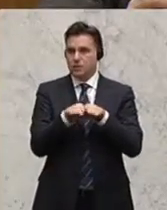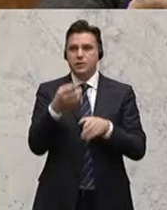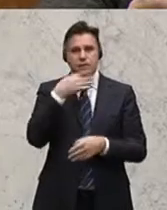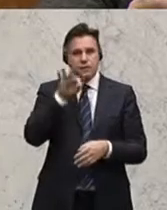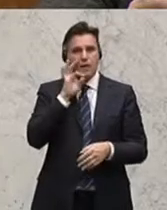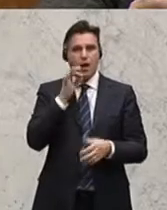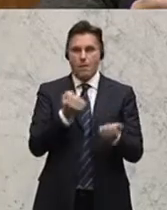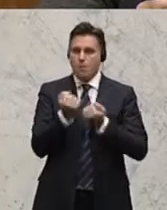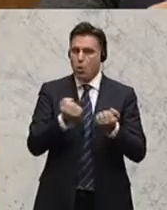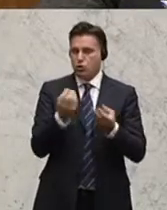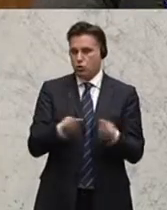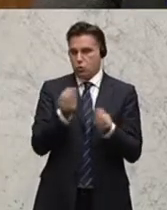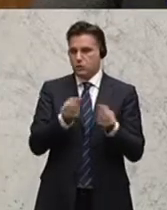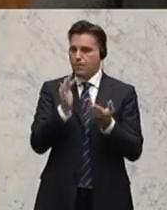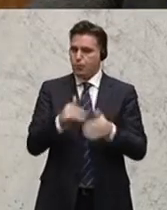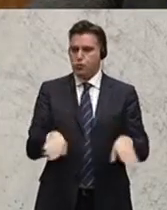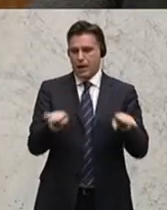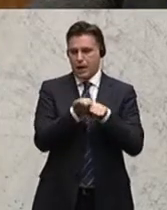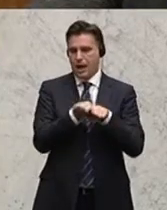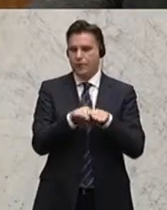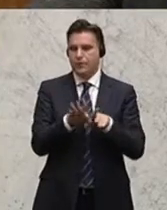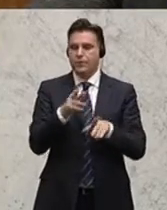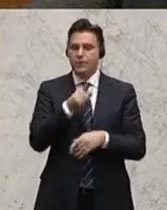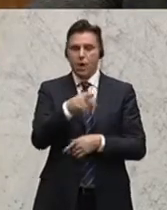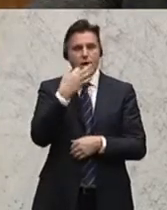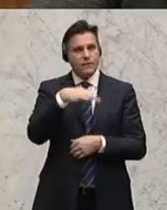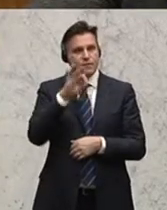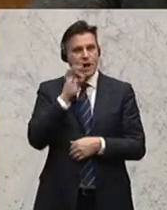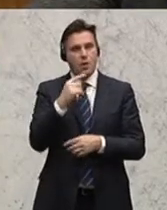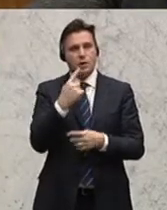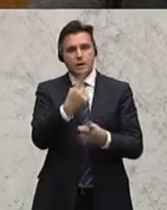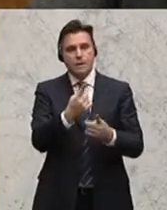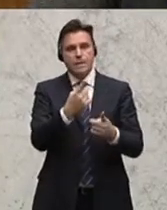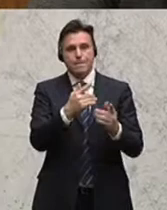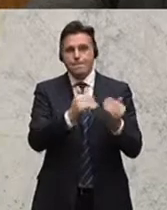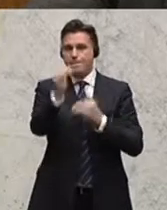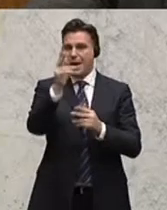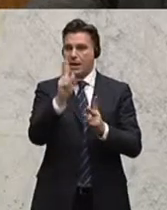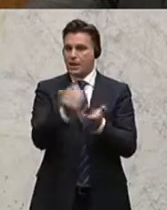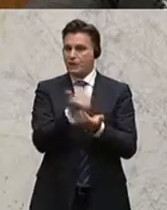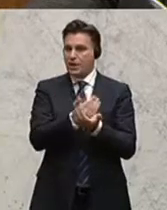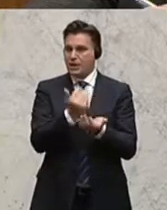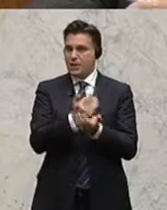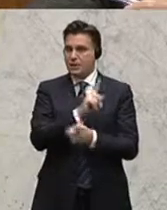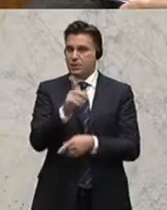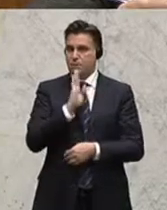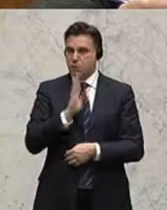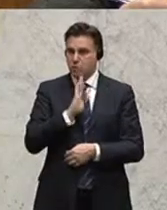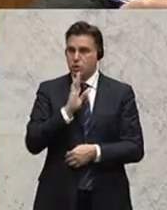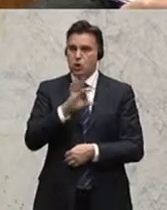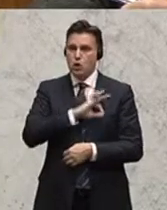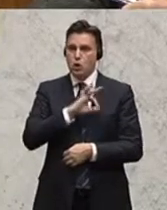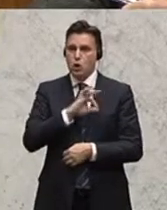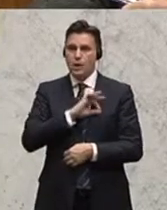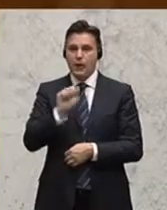frauenpolitischen Gründen. Weil wir den Frauen die Möglichkeit nehmen, mehr dazu zu verdienen in der Pension. Die Kollegin